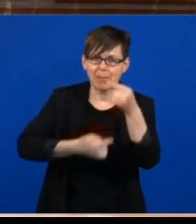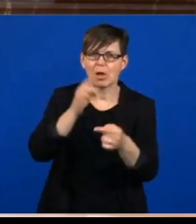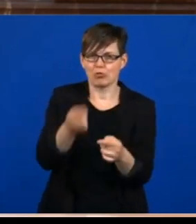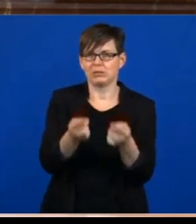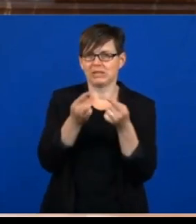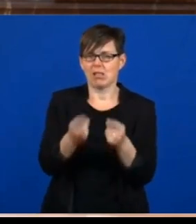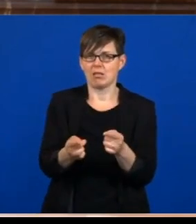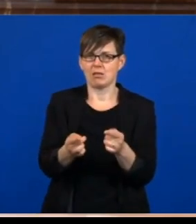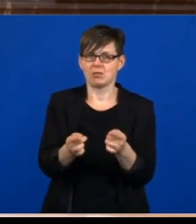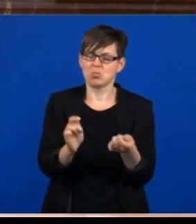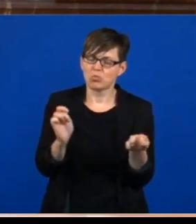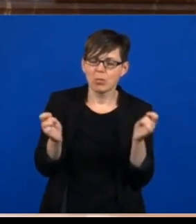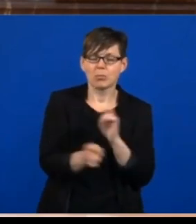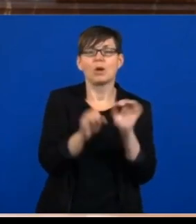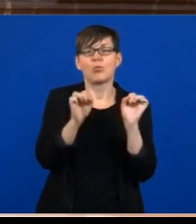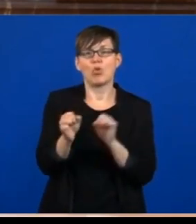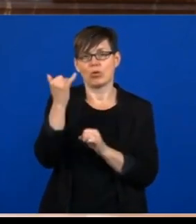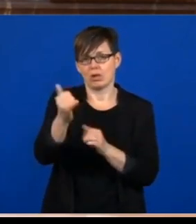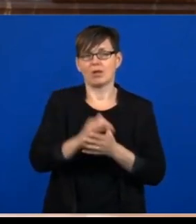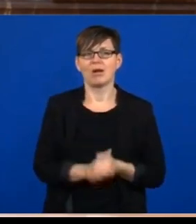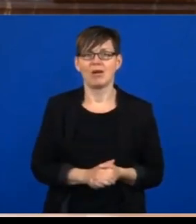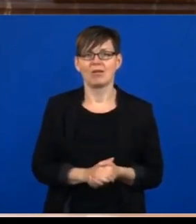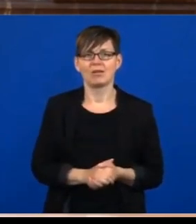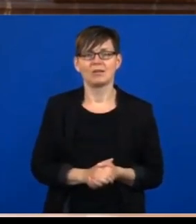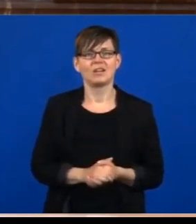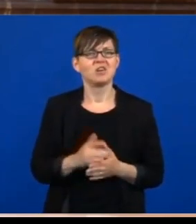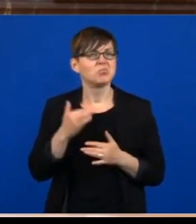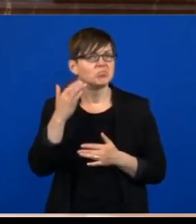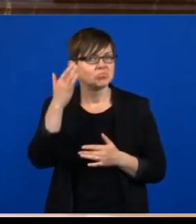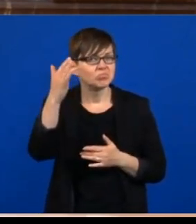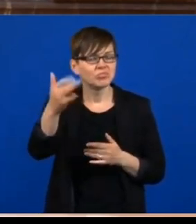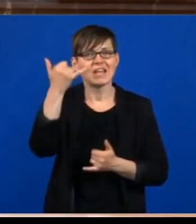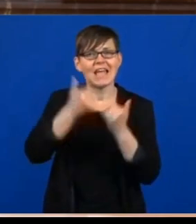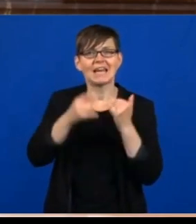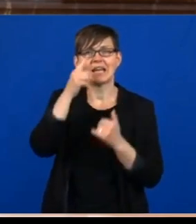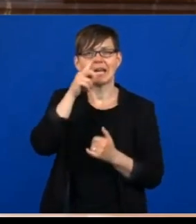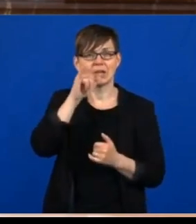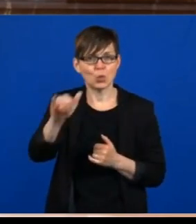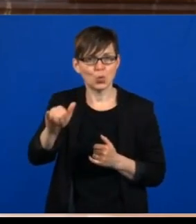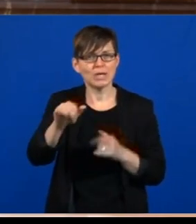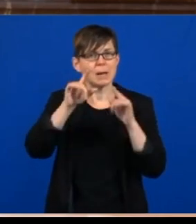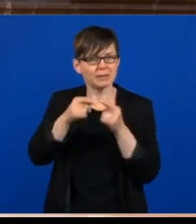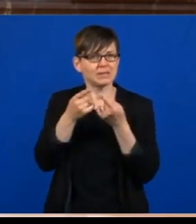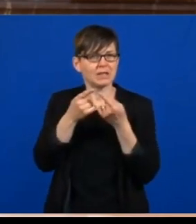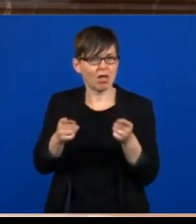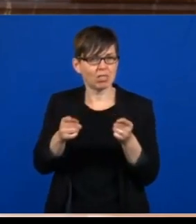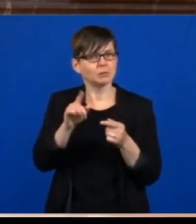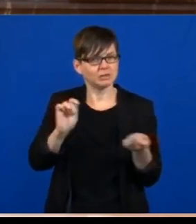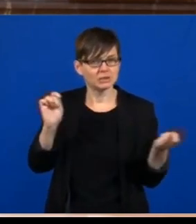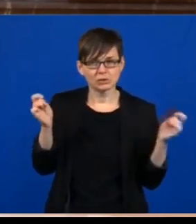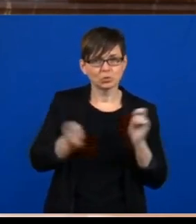Ende Juni die Systematik ändern, insofern, als wir